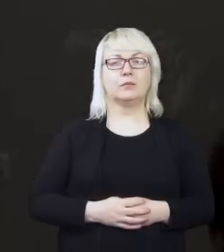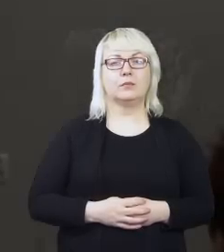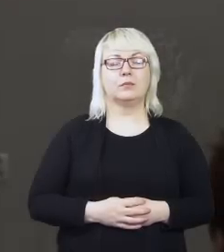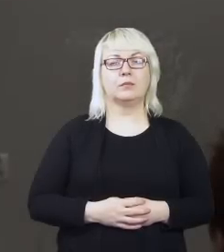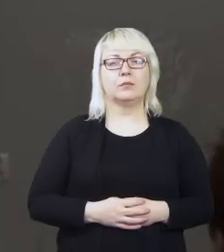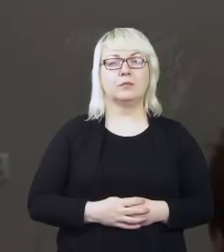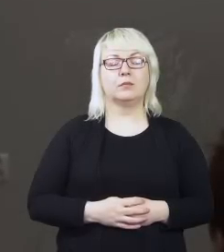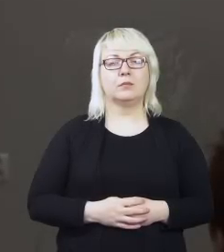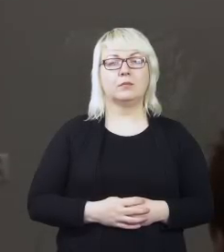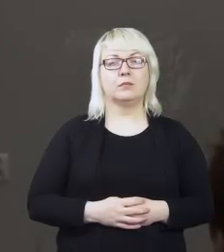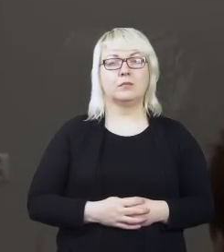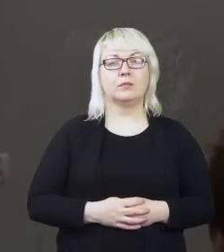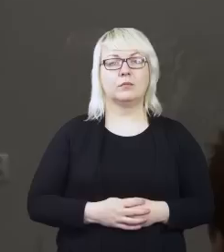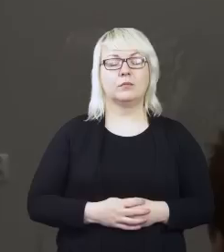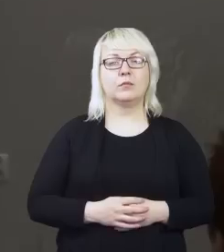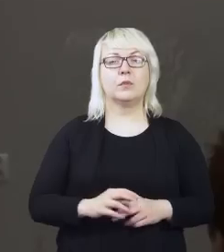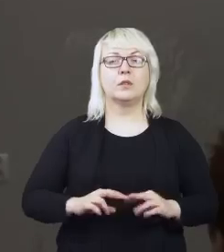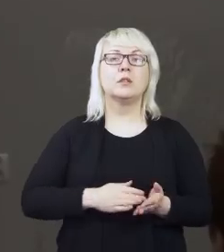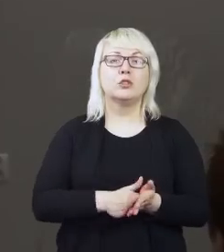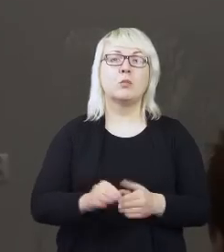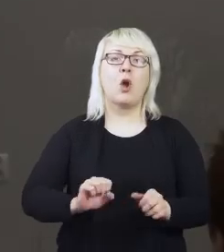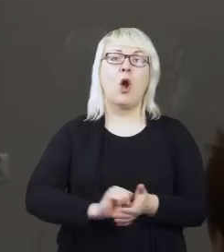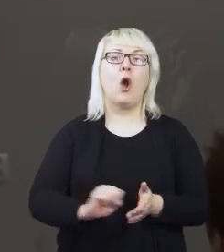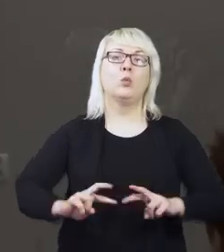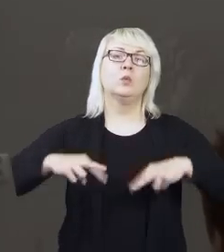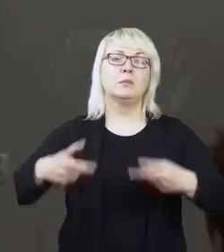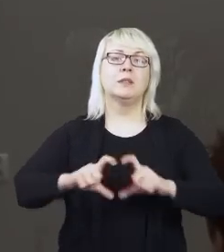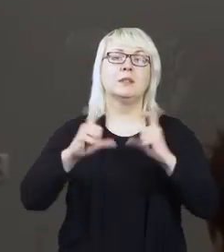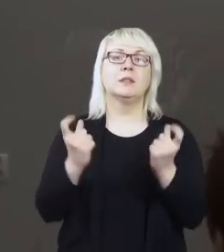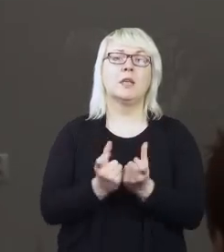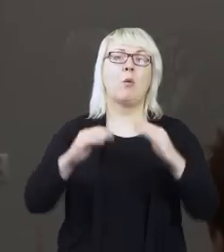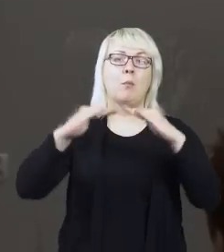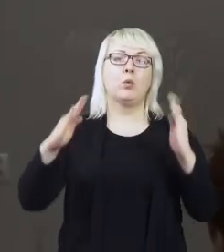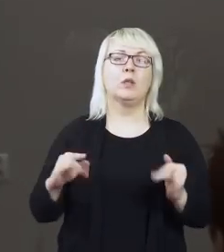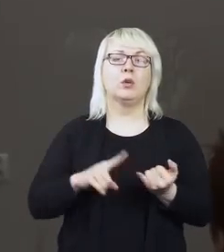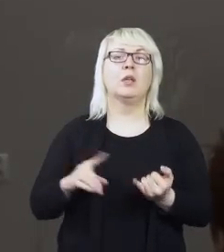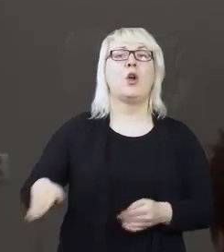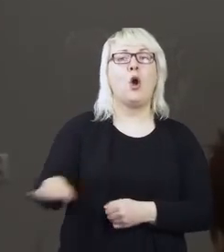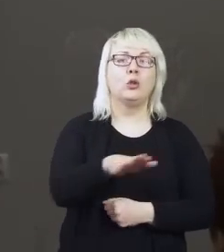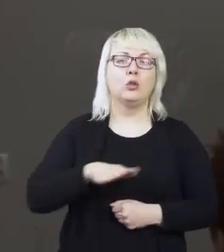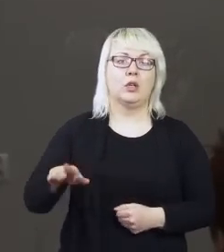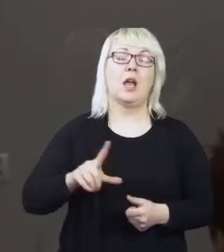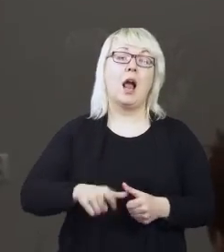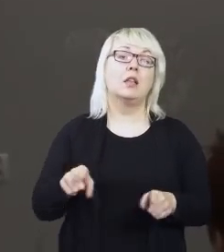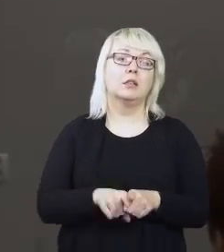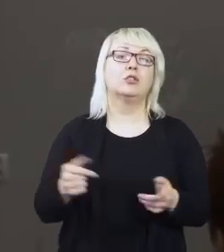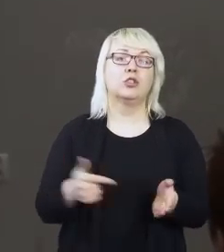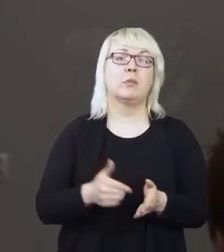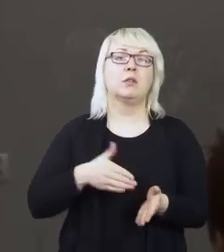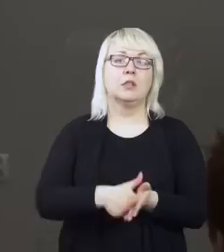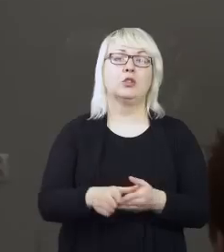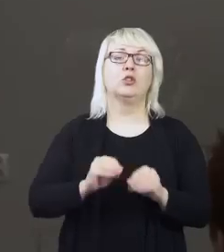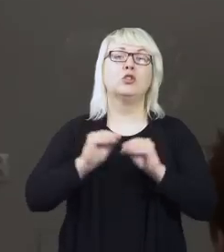Wyszliśmy od udostępniania całej infrastruktury budynku i otoczenia, no ale oczywiście trzeba było zacząć się